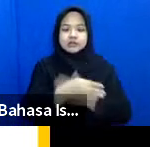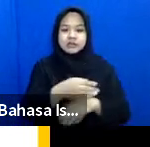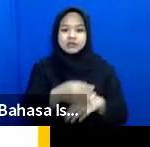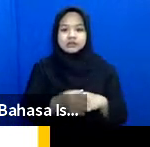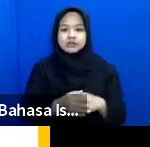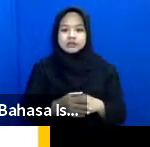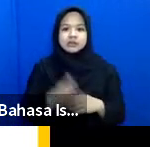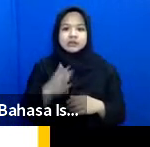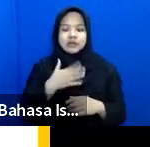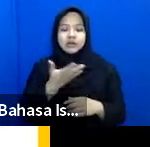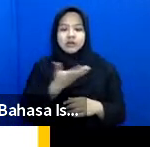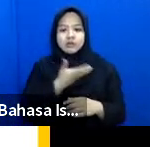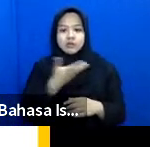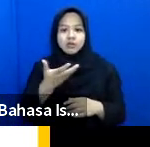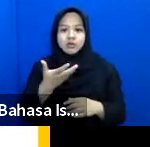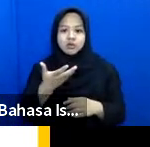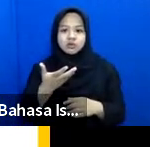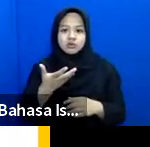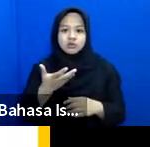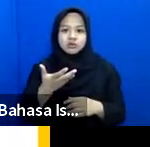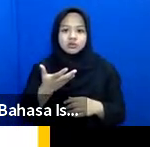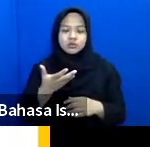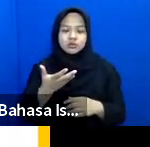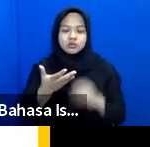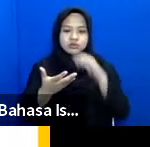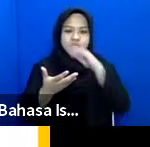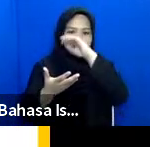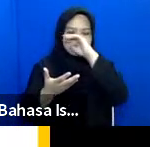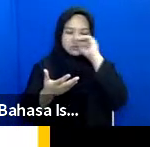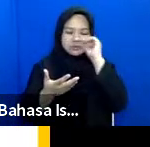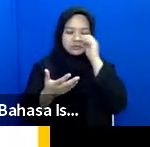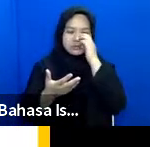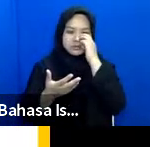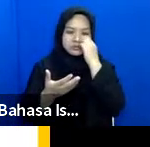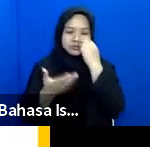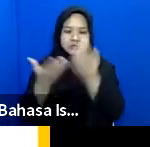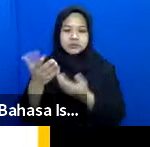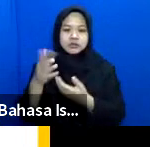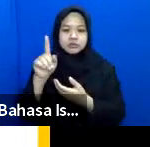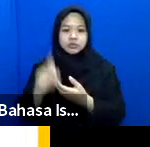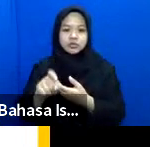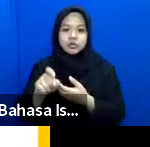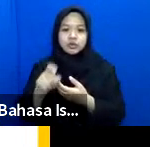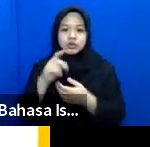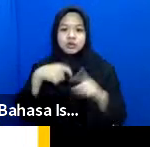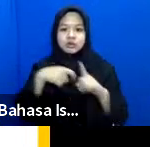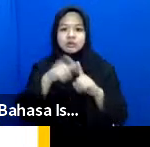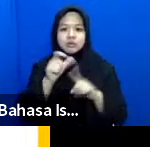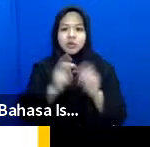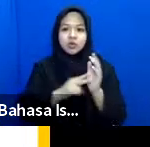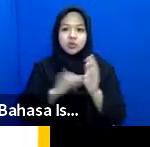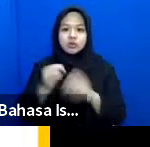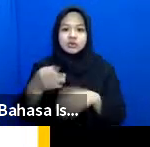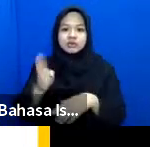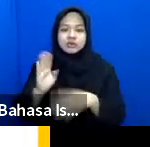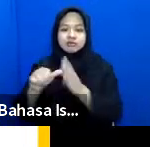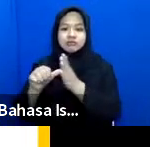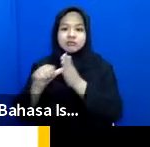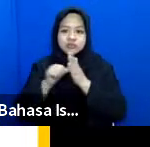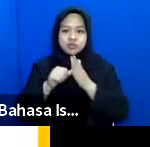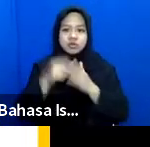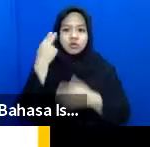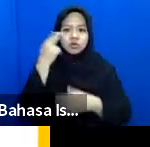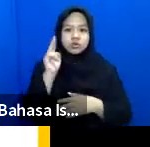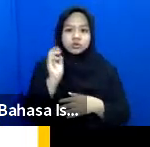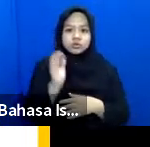saya akan apa namanya memerlukan bantuan dari Mbak Kuni dari Sikat untuk bisa